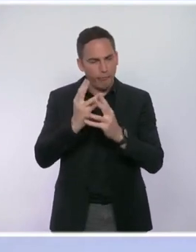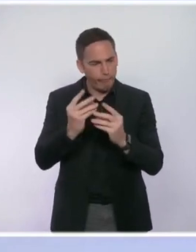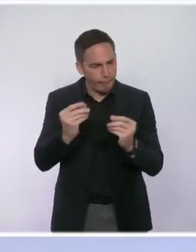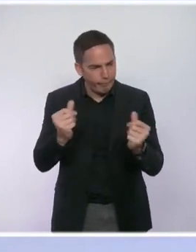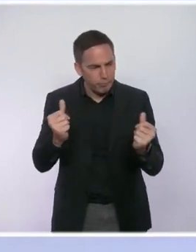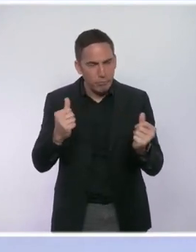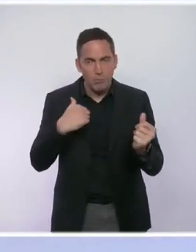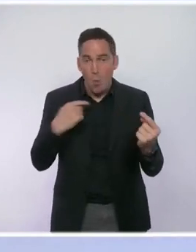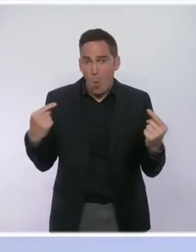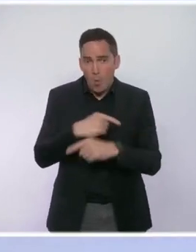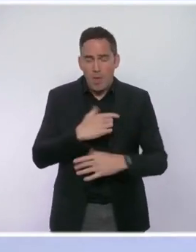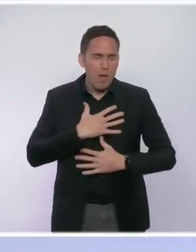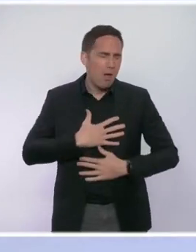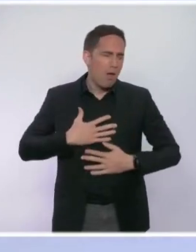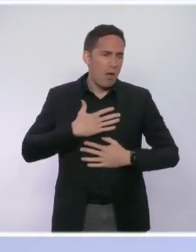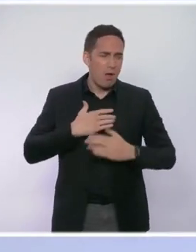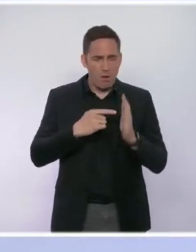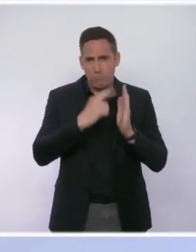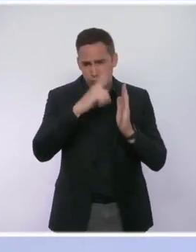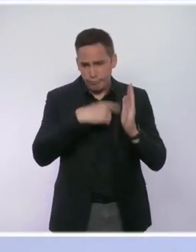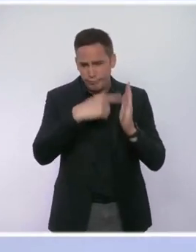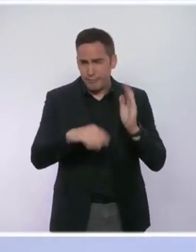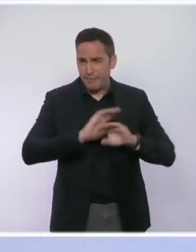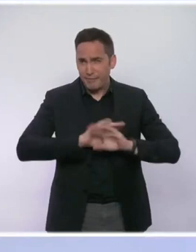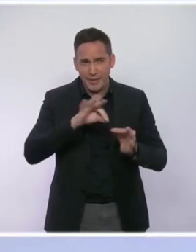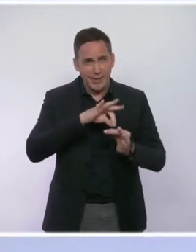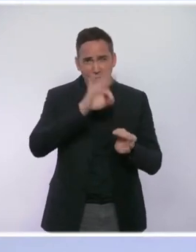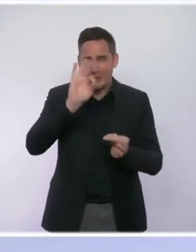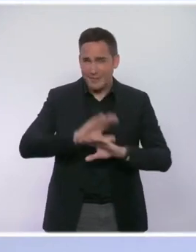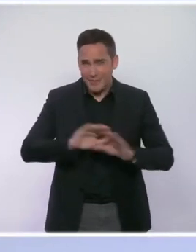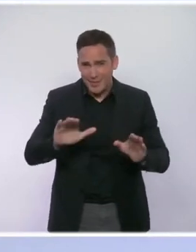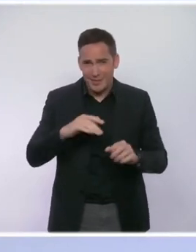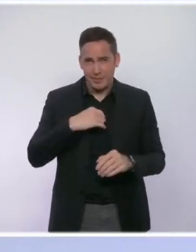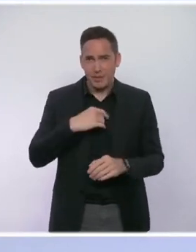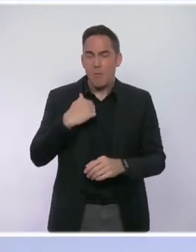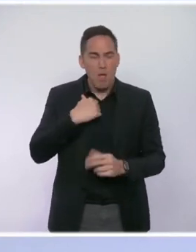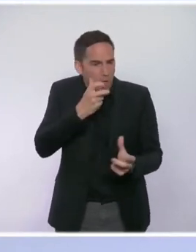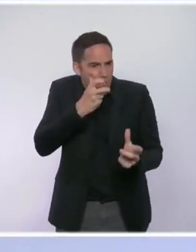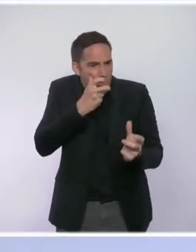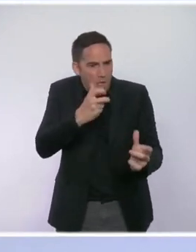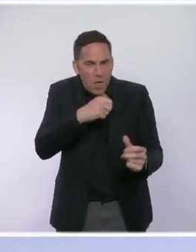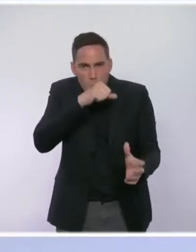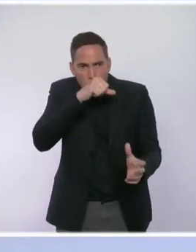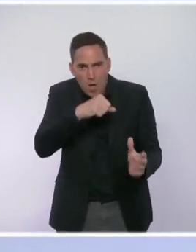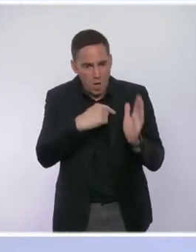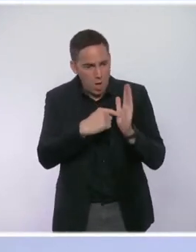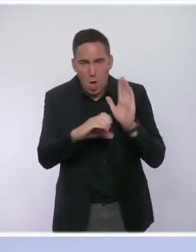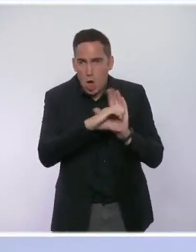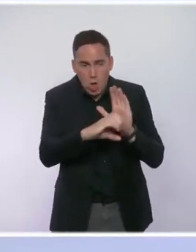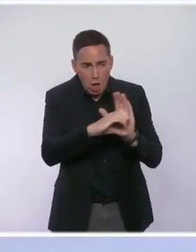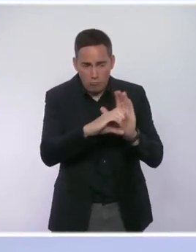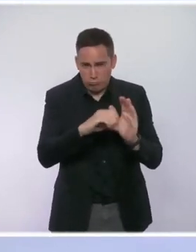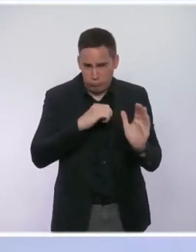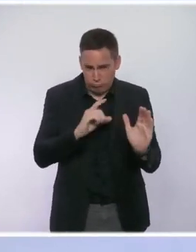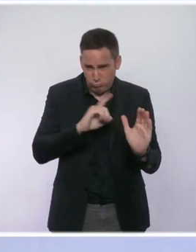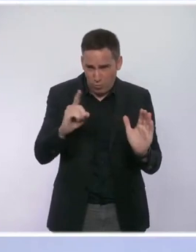serons ravis de le retirer. Nous n'avons, je le dis chaque semaine, aucun fétichisme du QR code. Prolonger la possibilité de